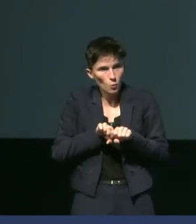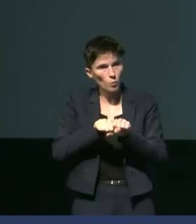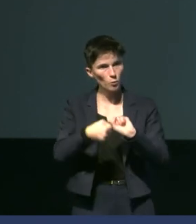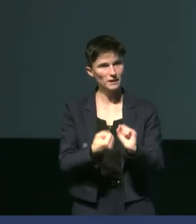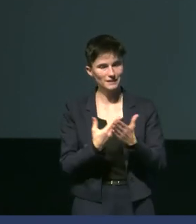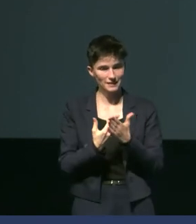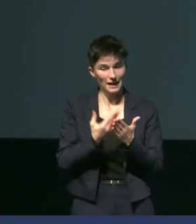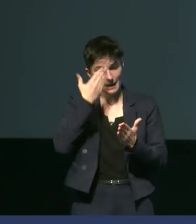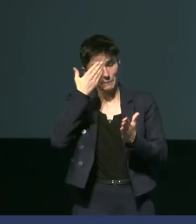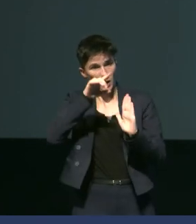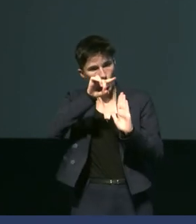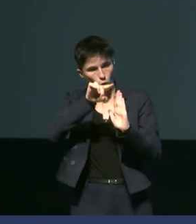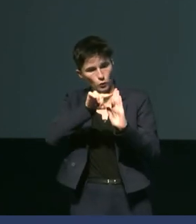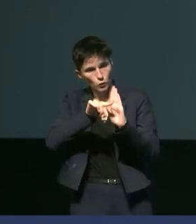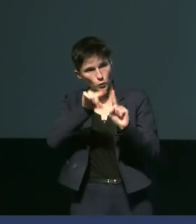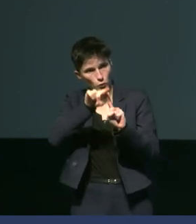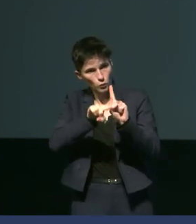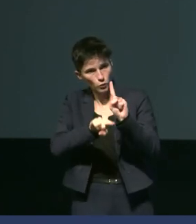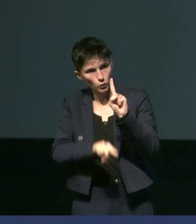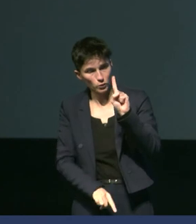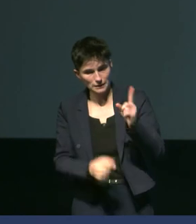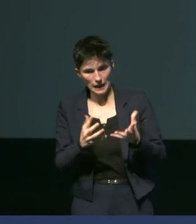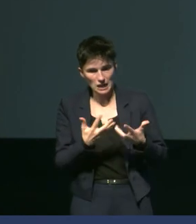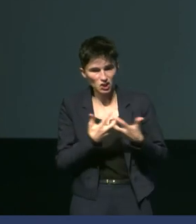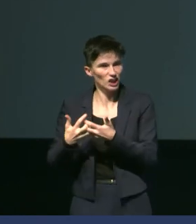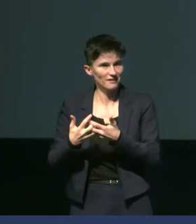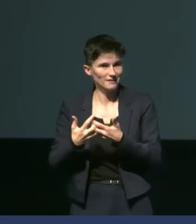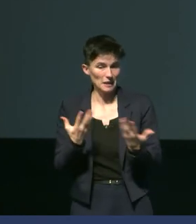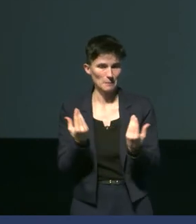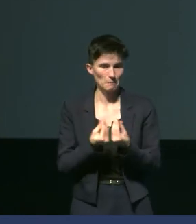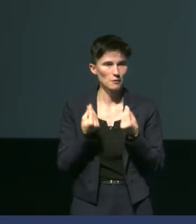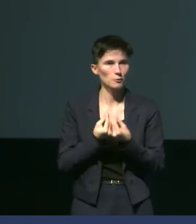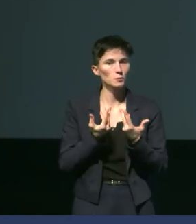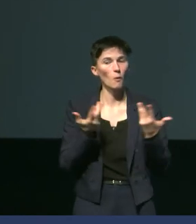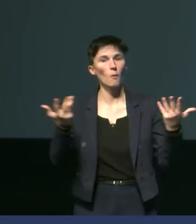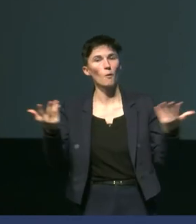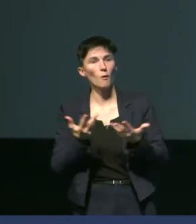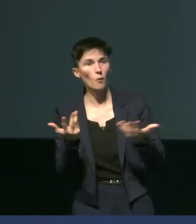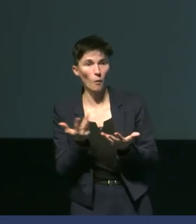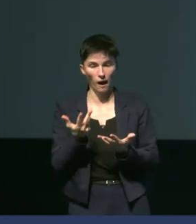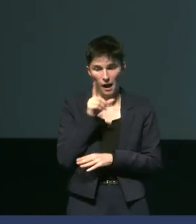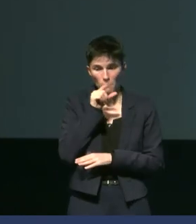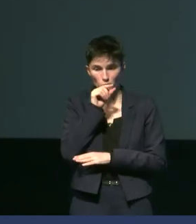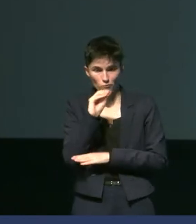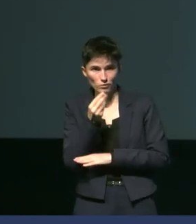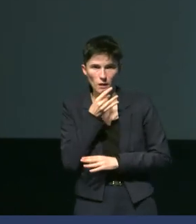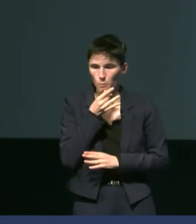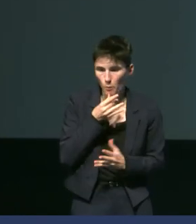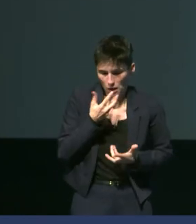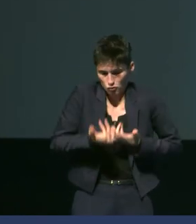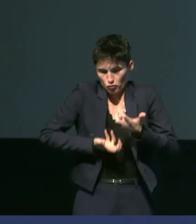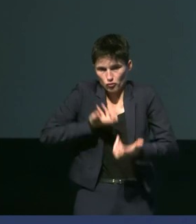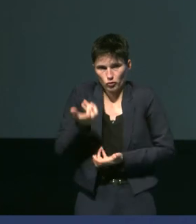températures, ça va geler. Fin de l'histoire. Malheureusement, les poussins ne pas être capables de produire suffisamment de chaleur et ils vont mourir de froid.